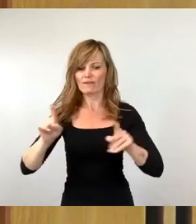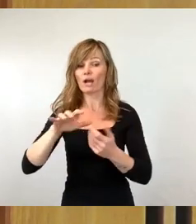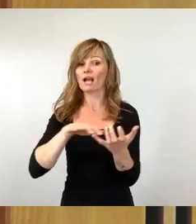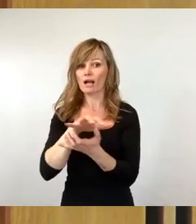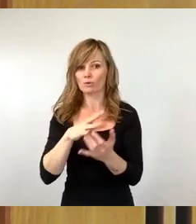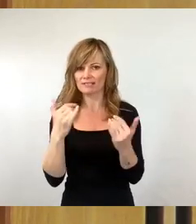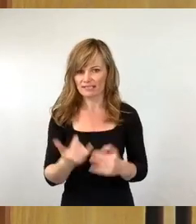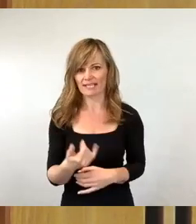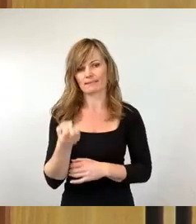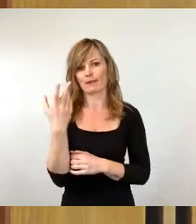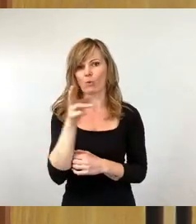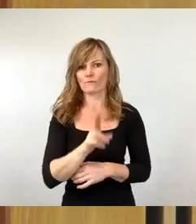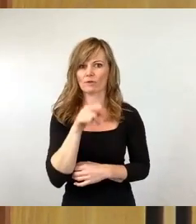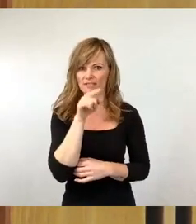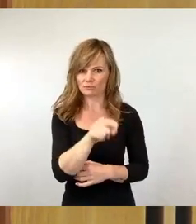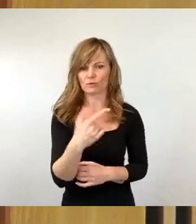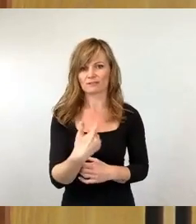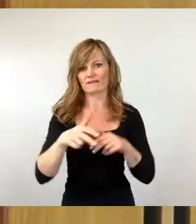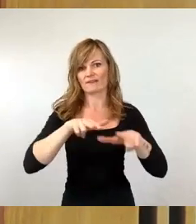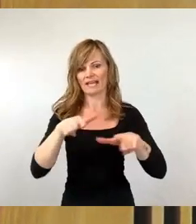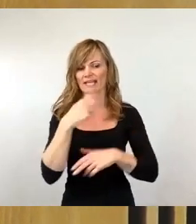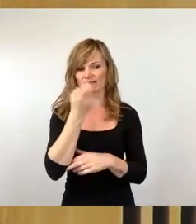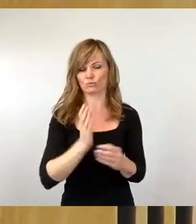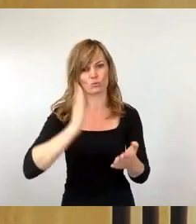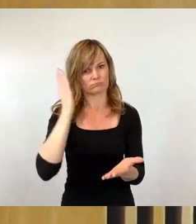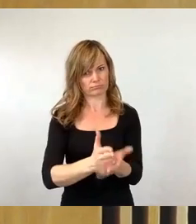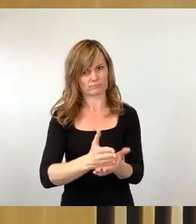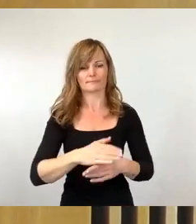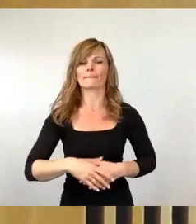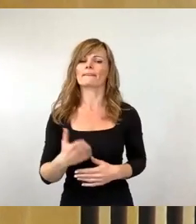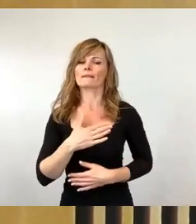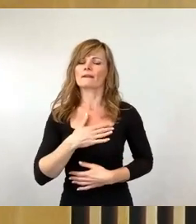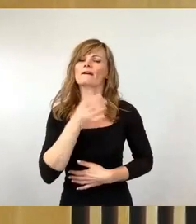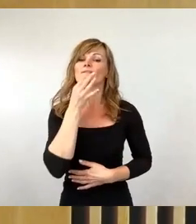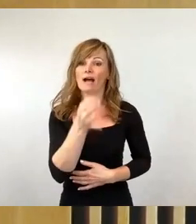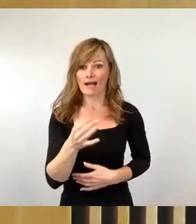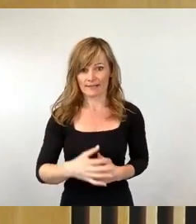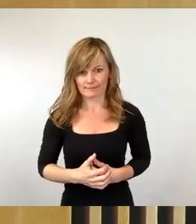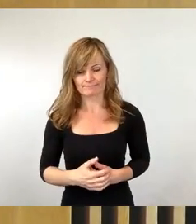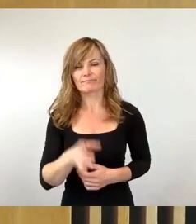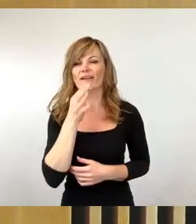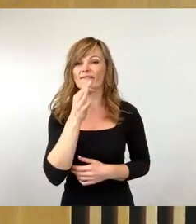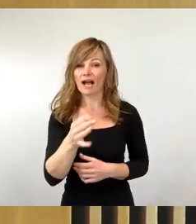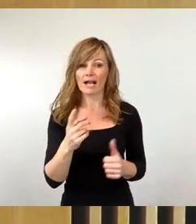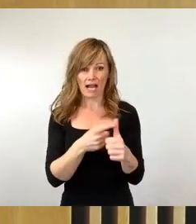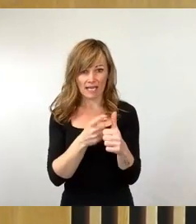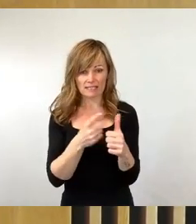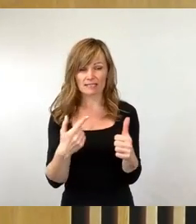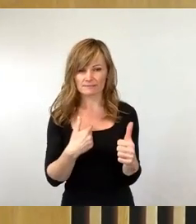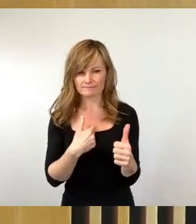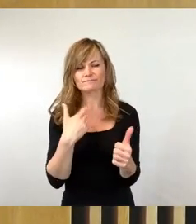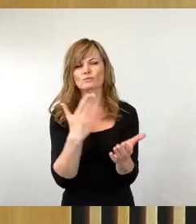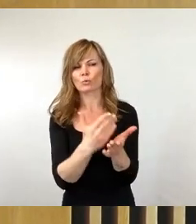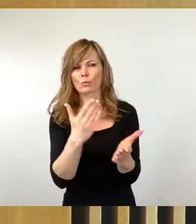Verkehrsversuch beendet. Nun zu meinen Fragen. Frage 1 spare ich, da Sie die Antwort bereits in Ihrem Bericht